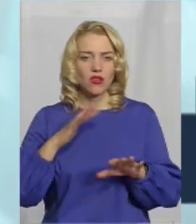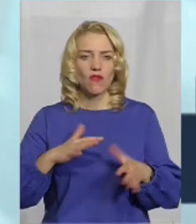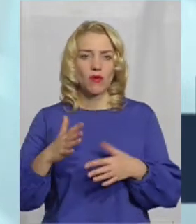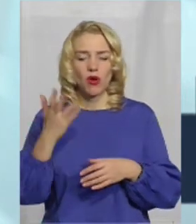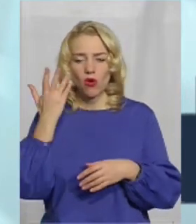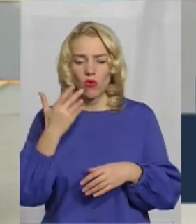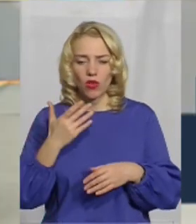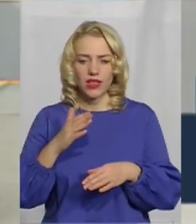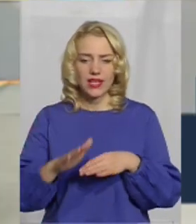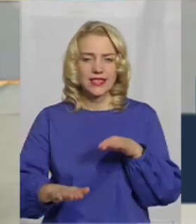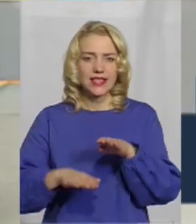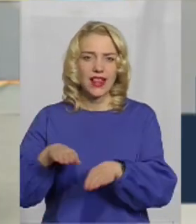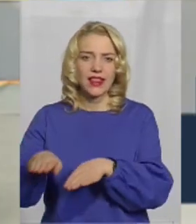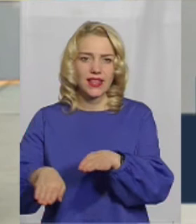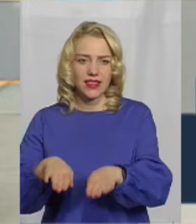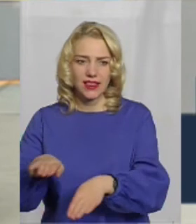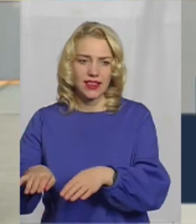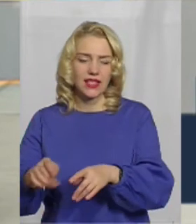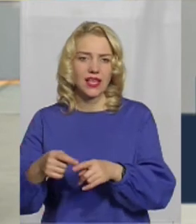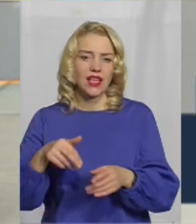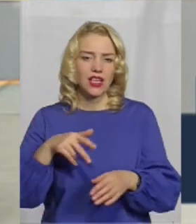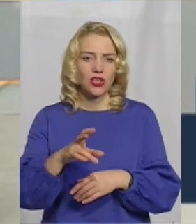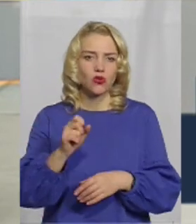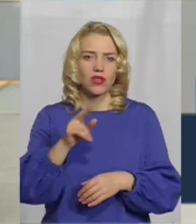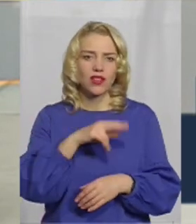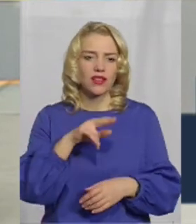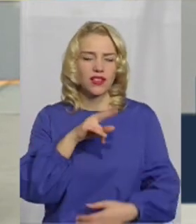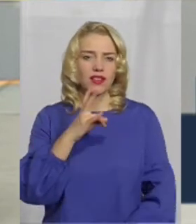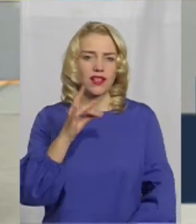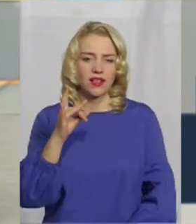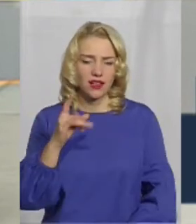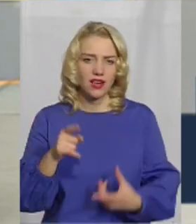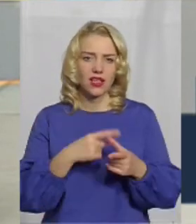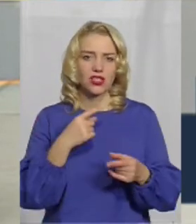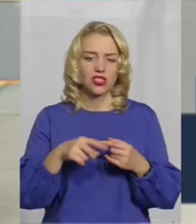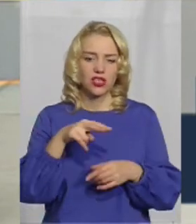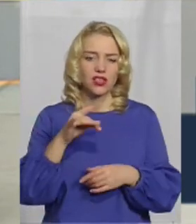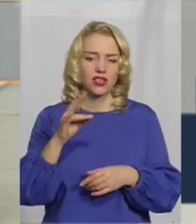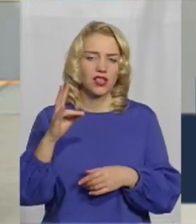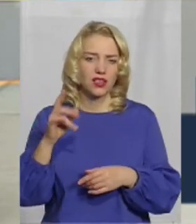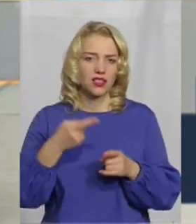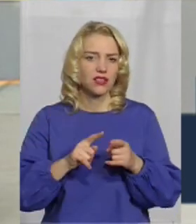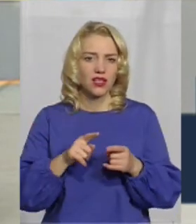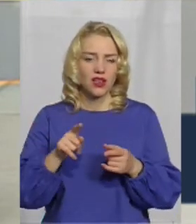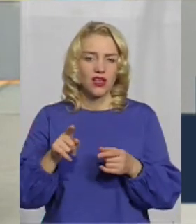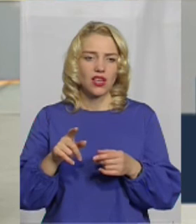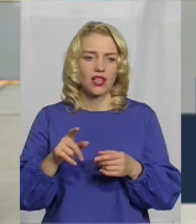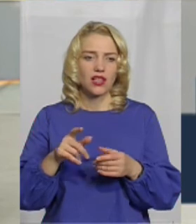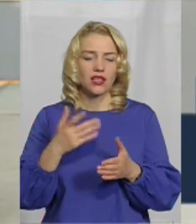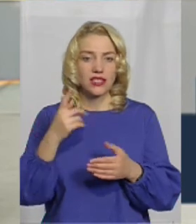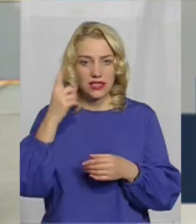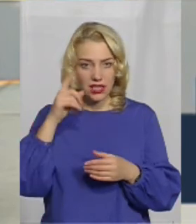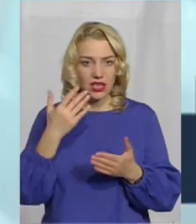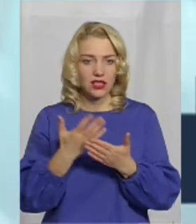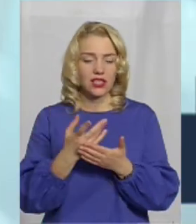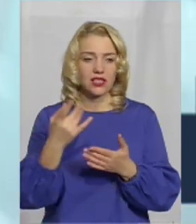коли сліди злочинців йдуть взагалі на тимчасово непідконтрольну територію, а це взагалі дуже складне питання. Зі ЗМІ ви